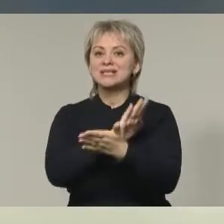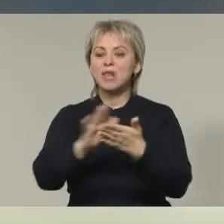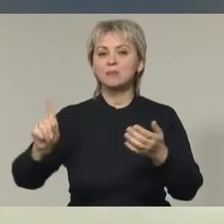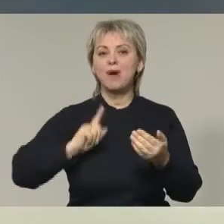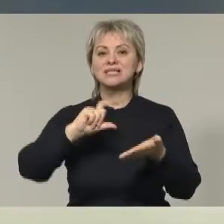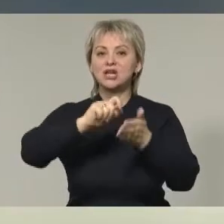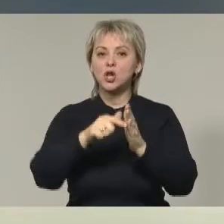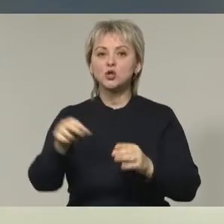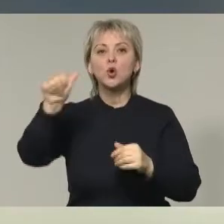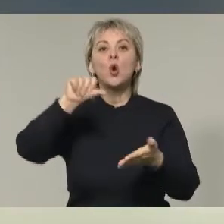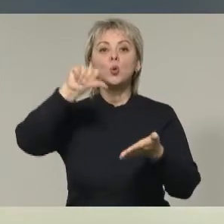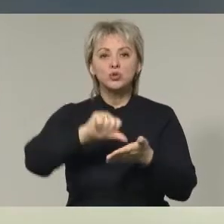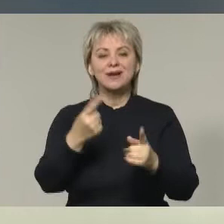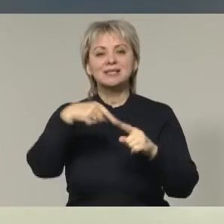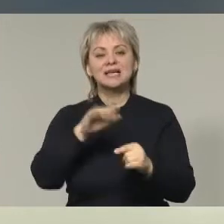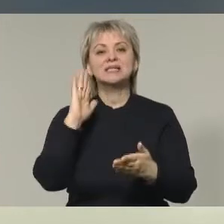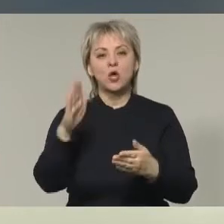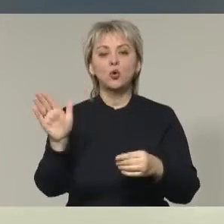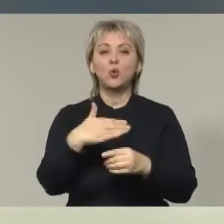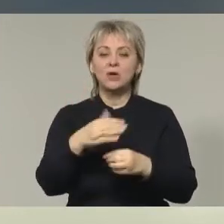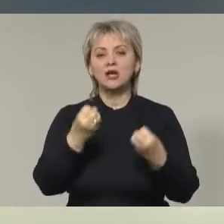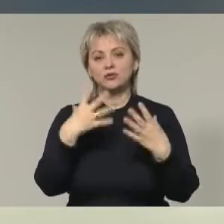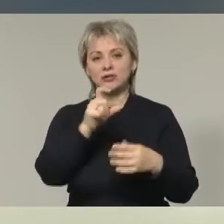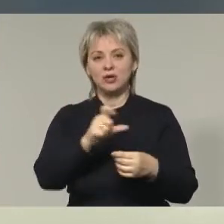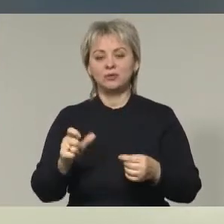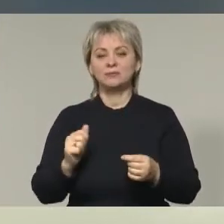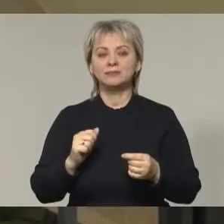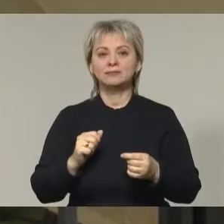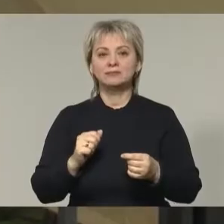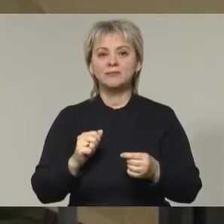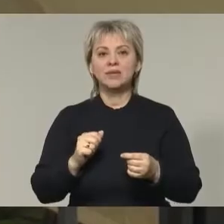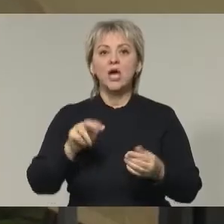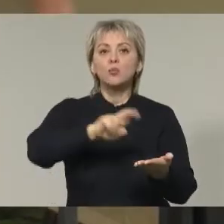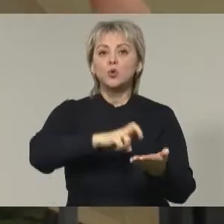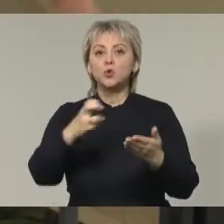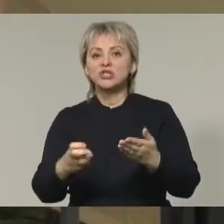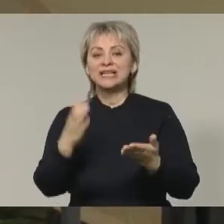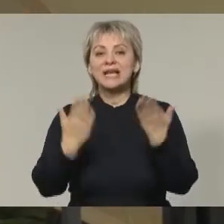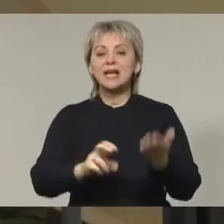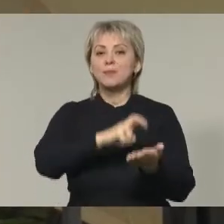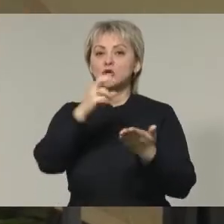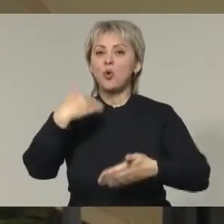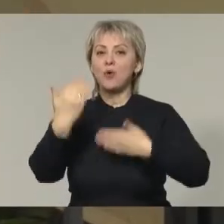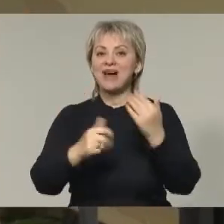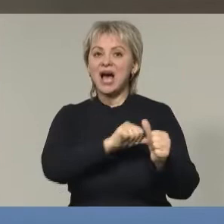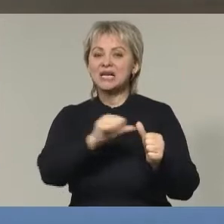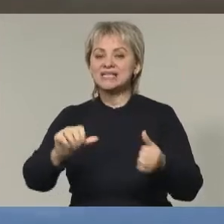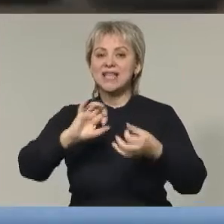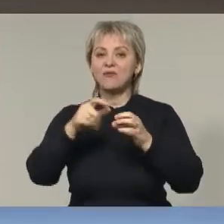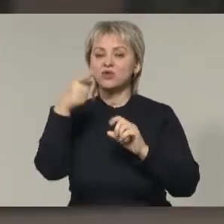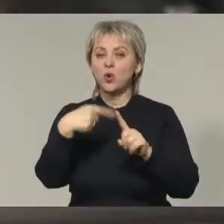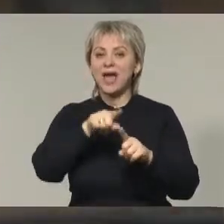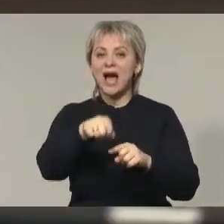бесплатные мастер-классы, участниками которых становятся гуляющие. Пружинище или прыжковый шаг – основной элемент